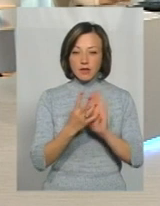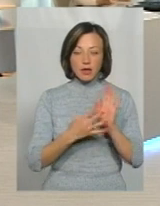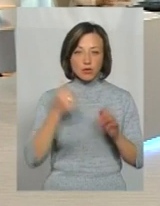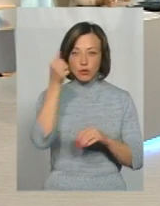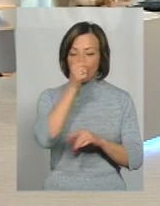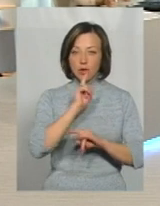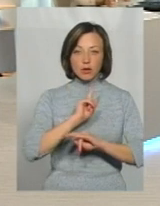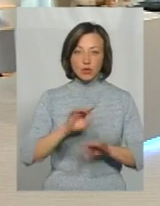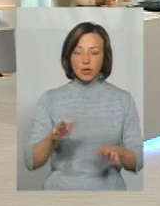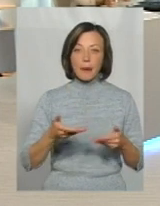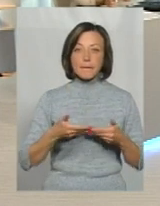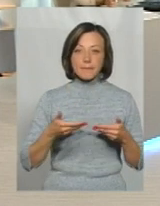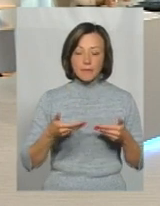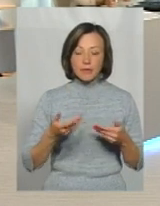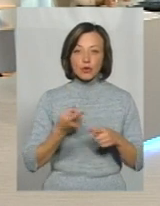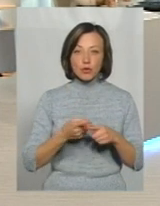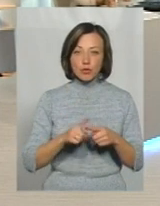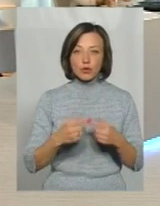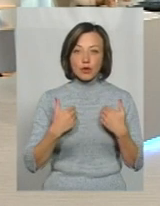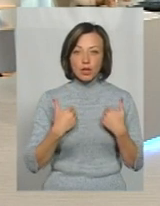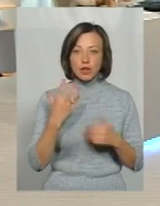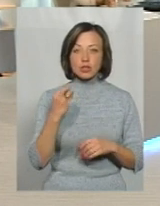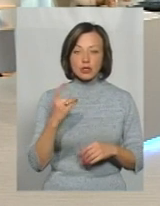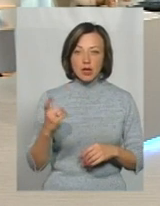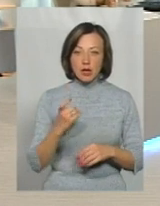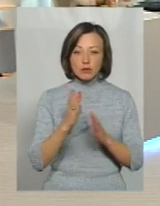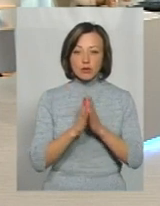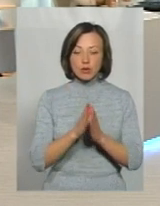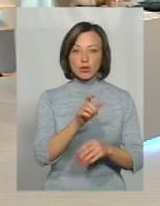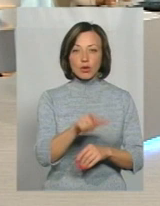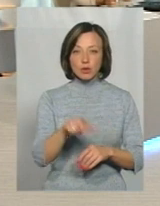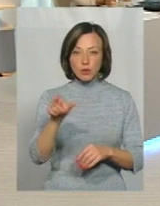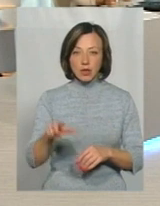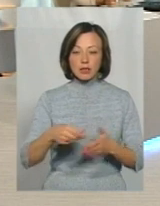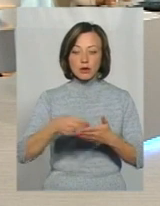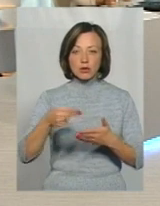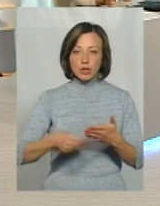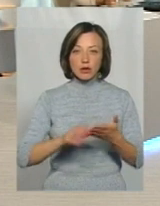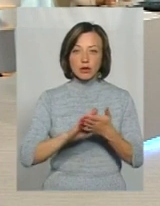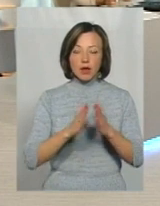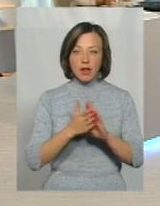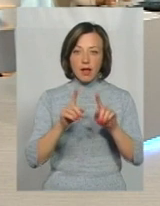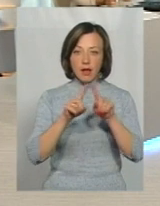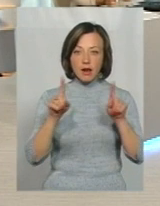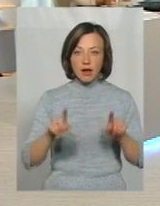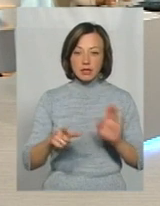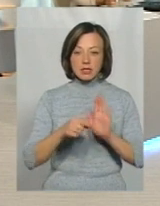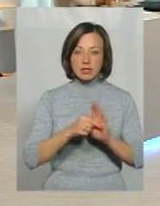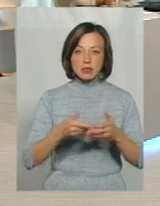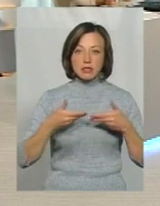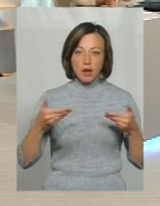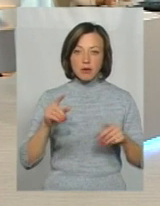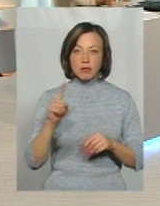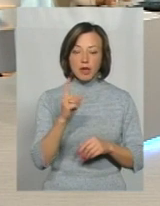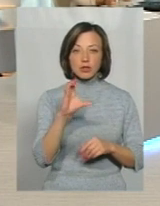нічого. Тому я ще раз прошу наших мешканців заключати декларації із нами, тому, що